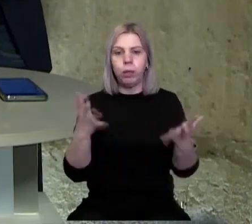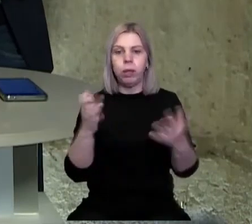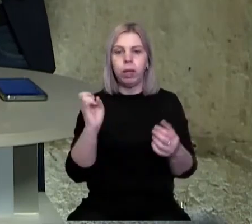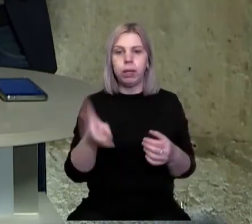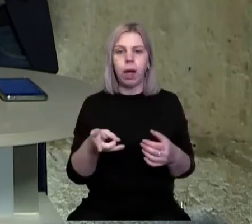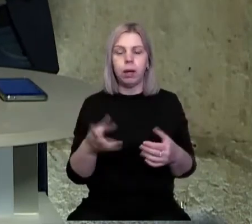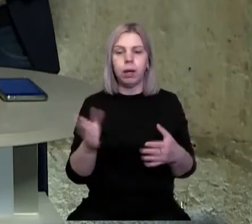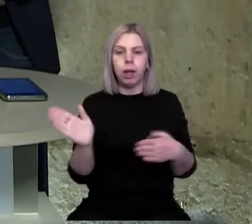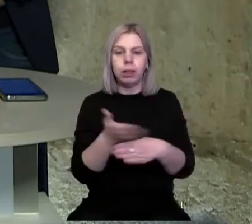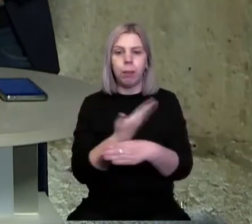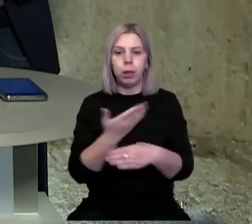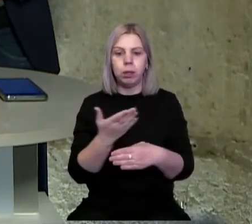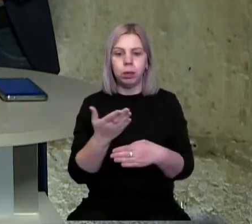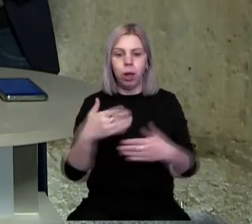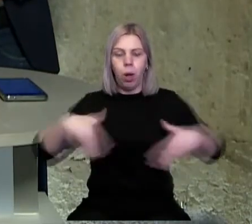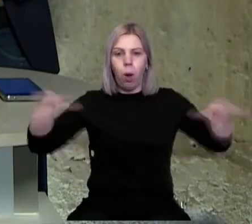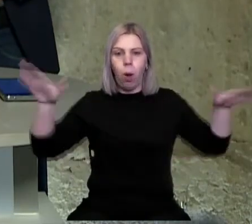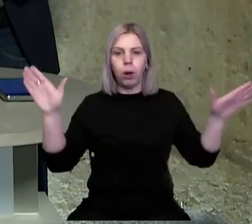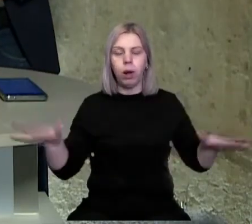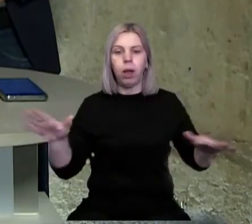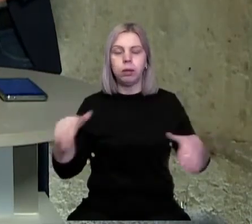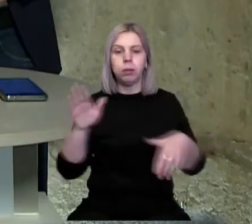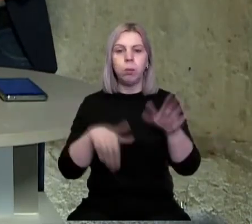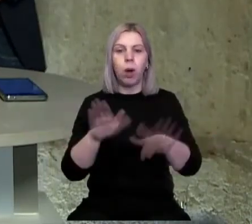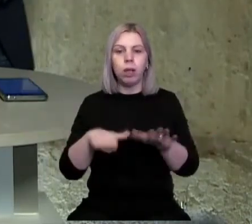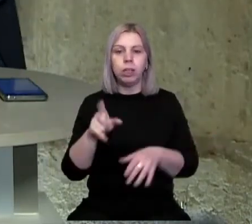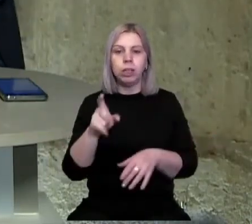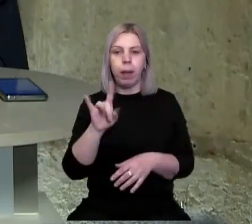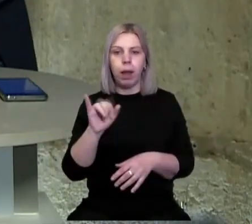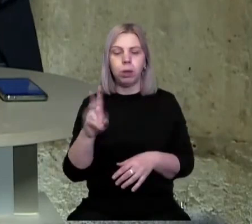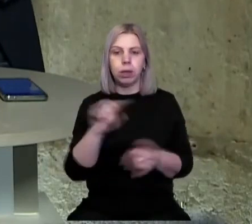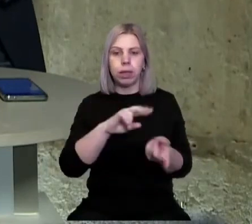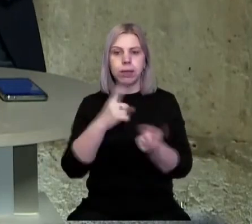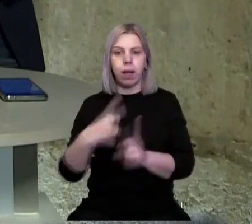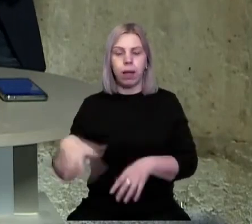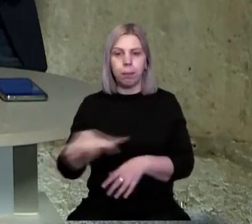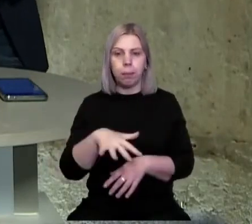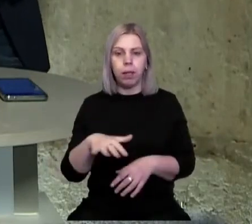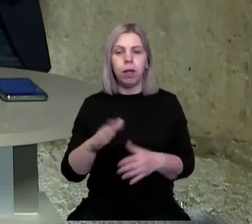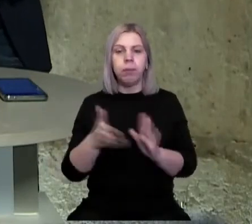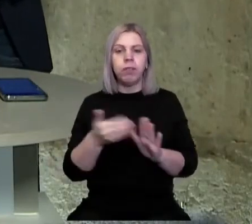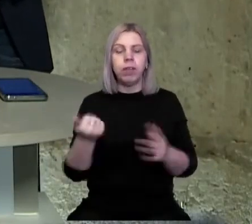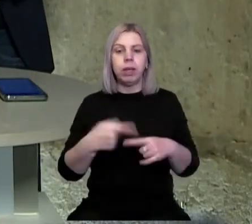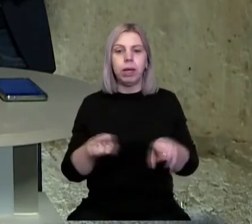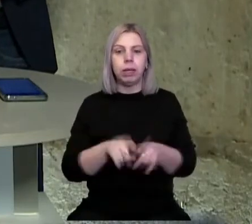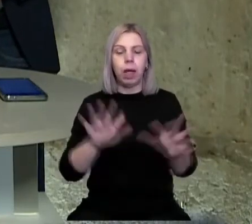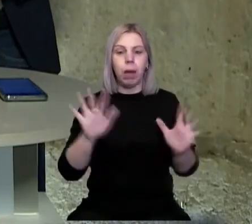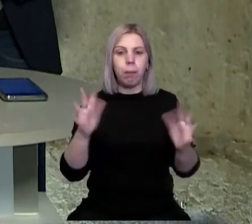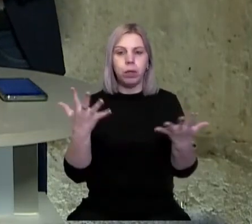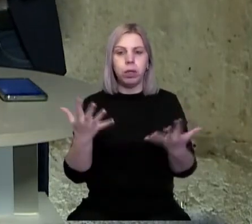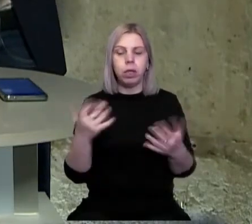Демонтаж Орла Турола із Мукачевського замку Паланок на Закарпатті викликала ця подія